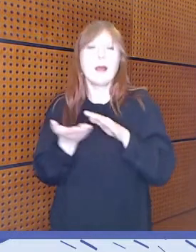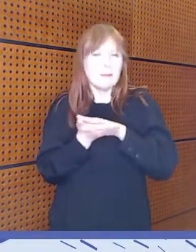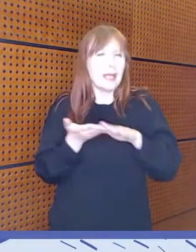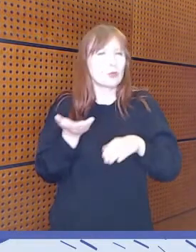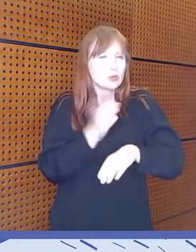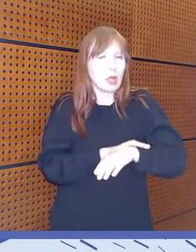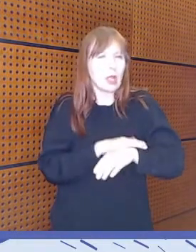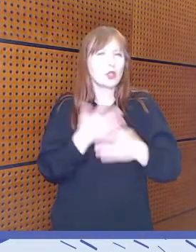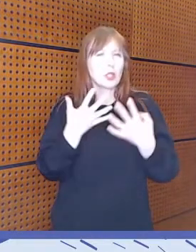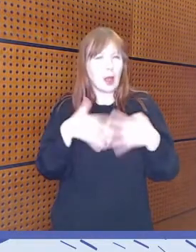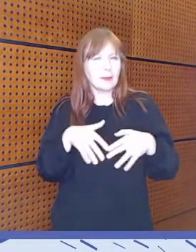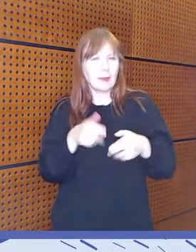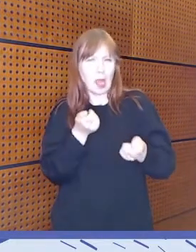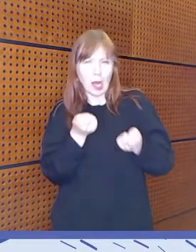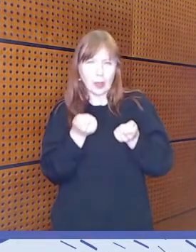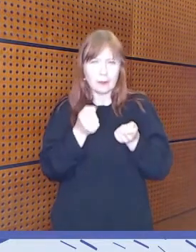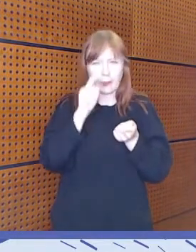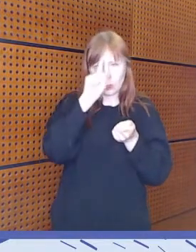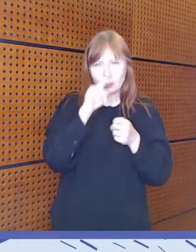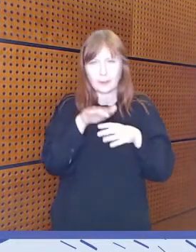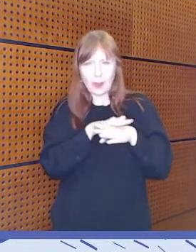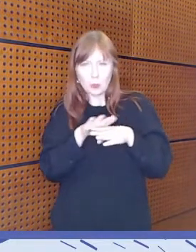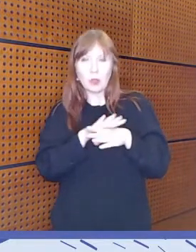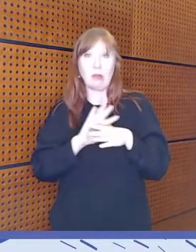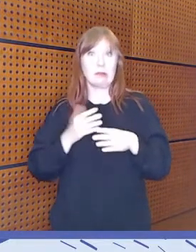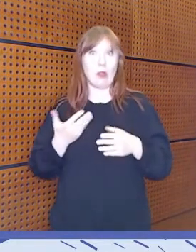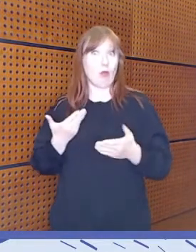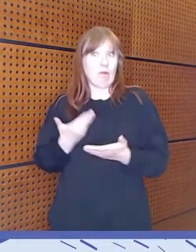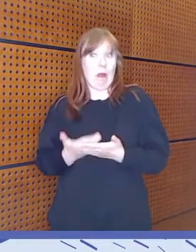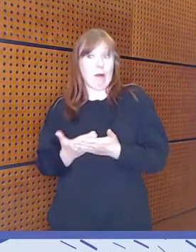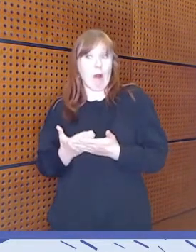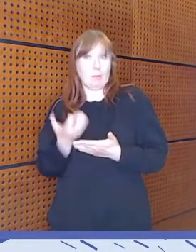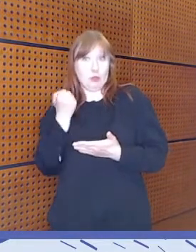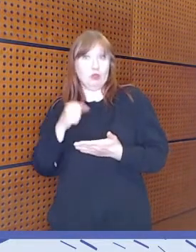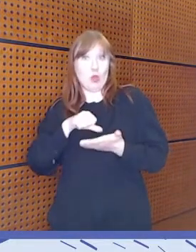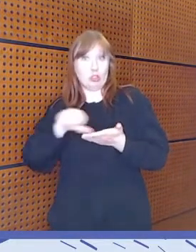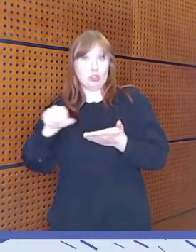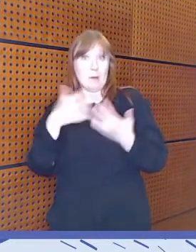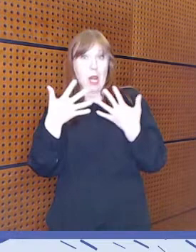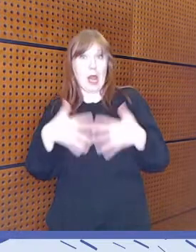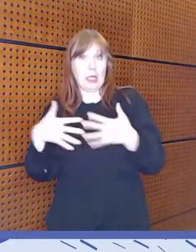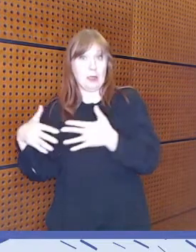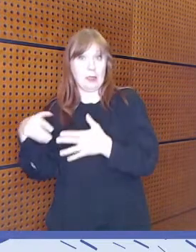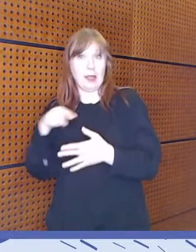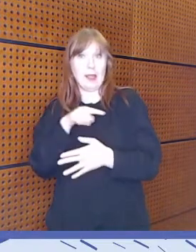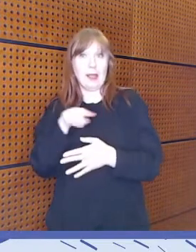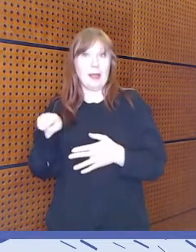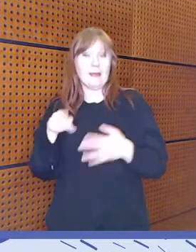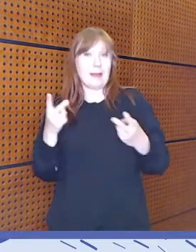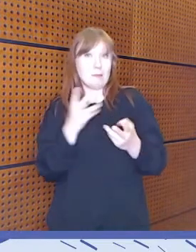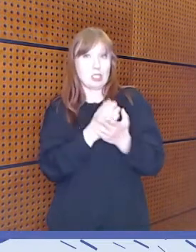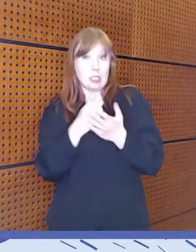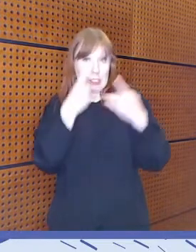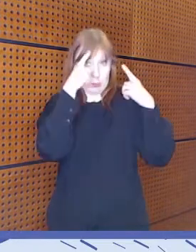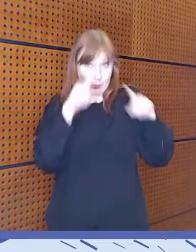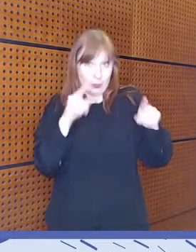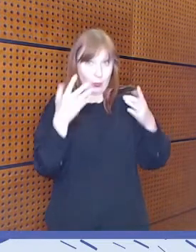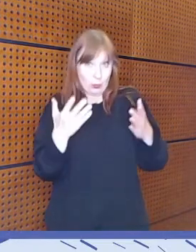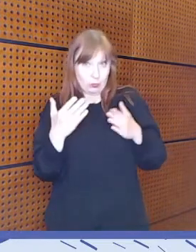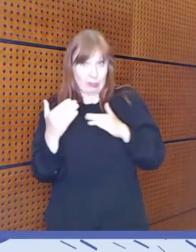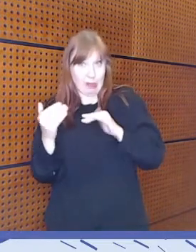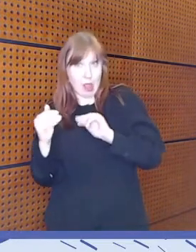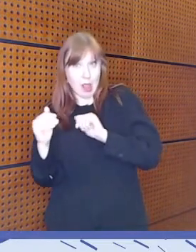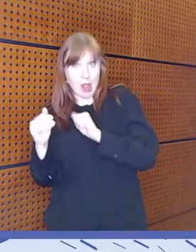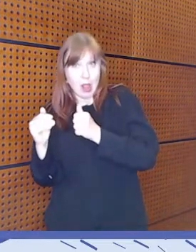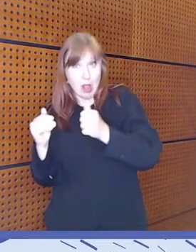se, että on oikeasti edes varaa mihinkään laitteisiin ja tämän tyyppiset kysymykset tulee vähän nyt edellä. Ja sillä tasolla se